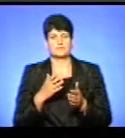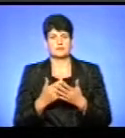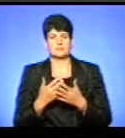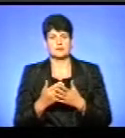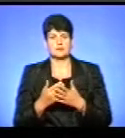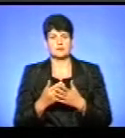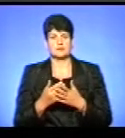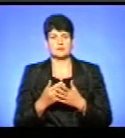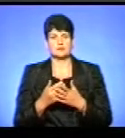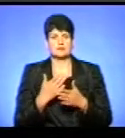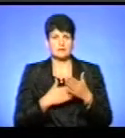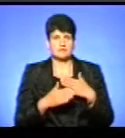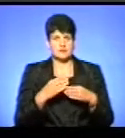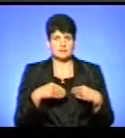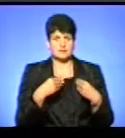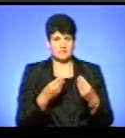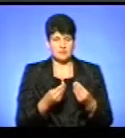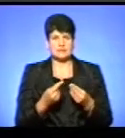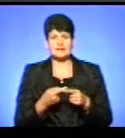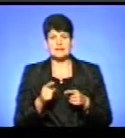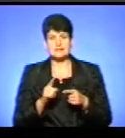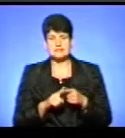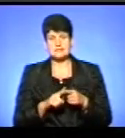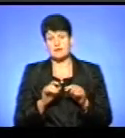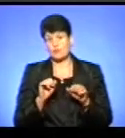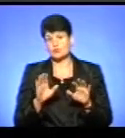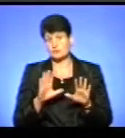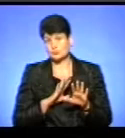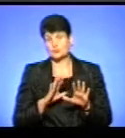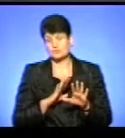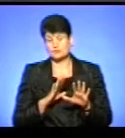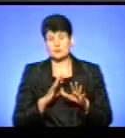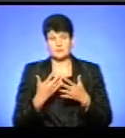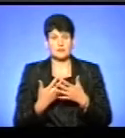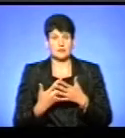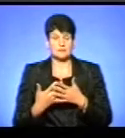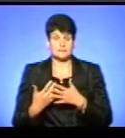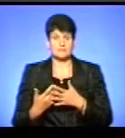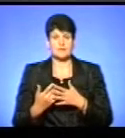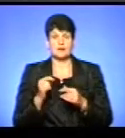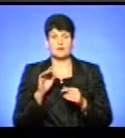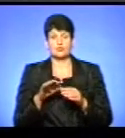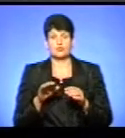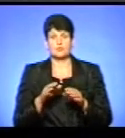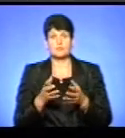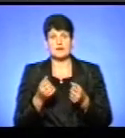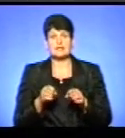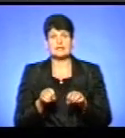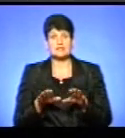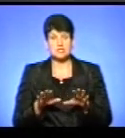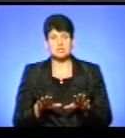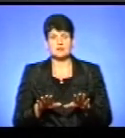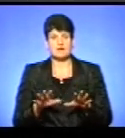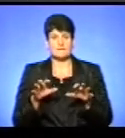варція населення, там інвалідів, там ЧШ, ну, тобто, це не виключено, можливо, з таким стикалися. Тобто, виконавчим комітетом було прийнято рішення, але